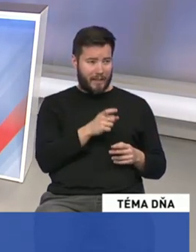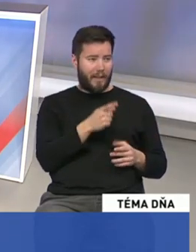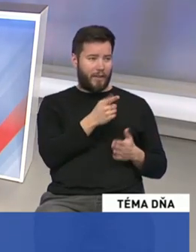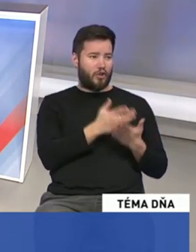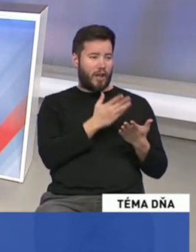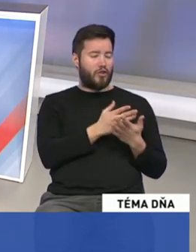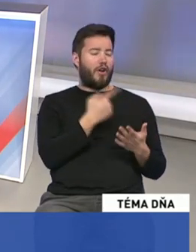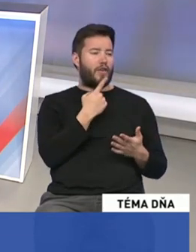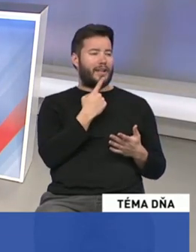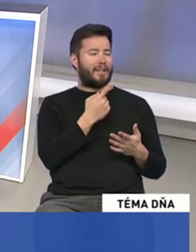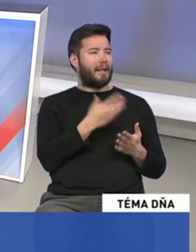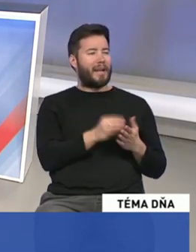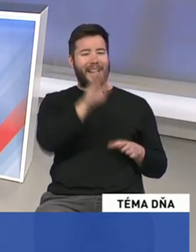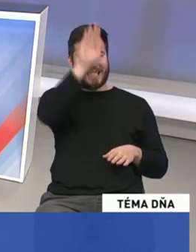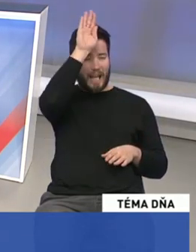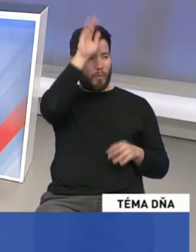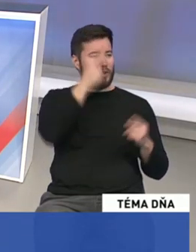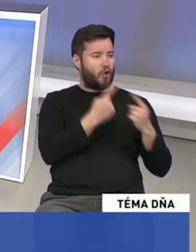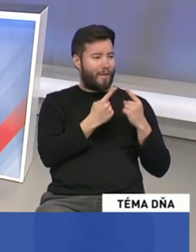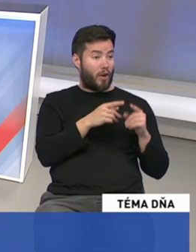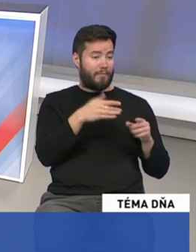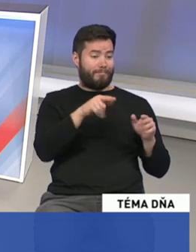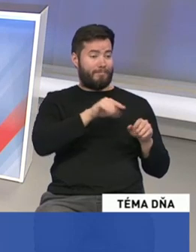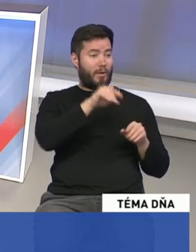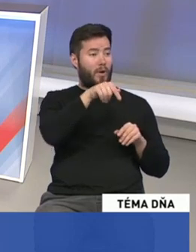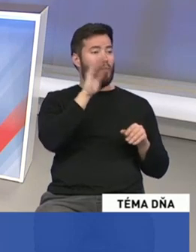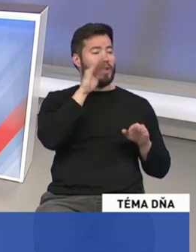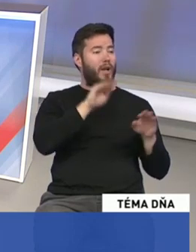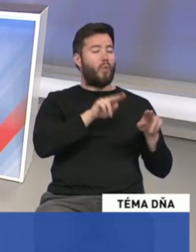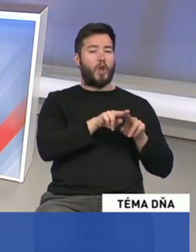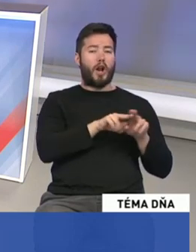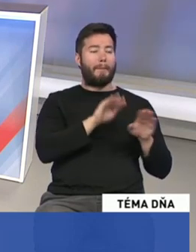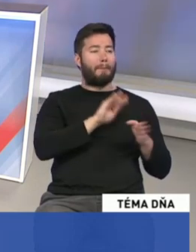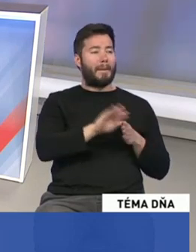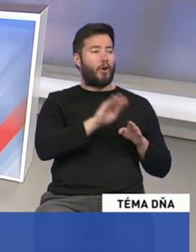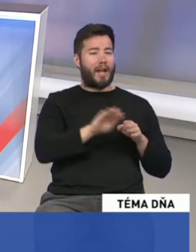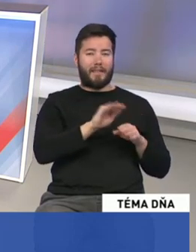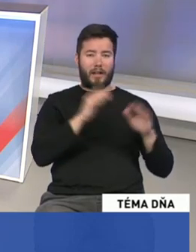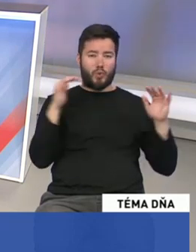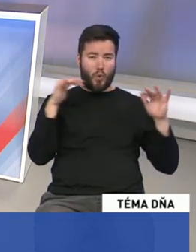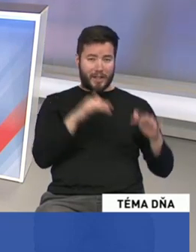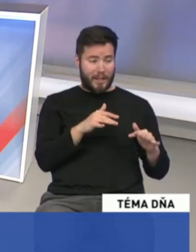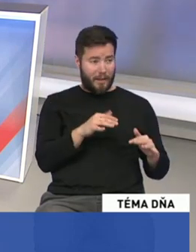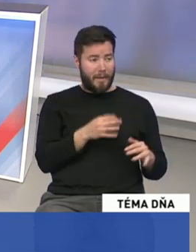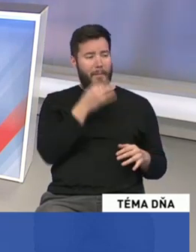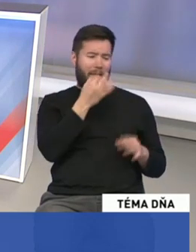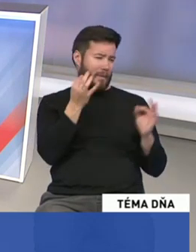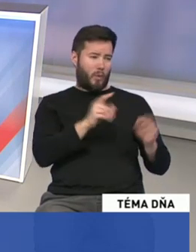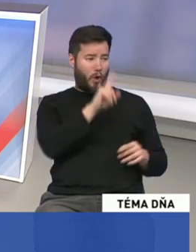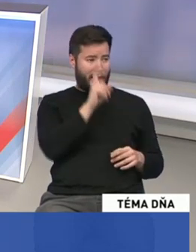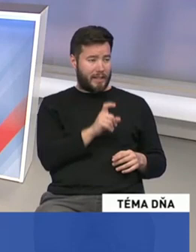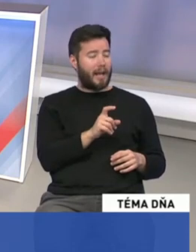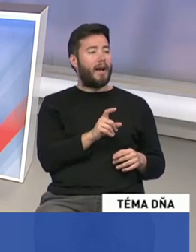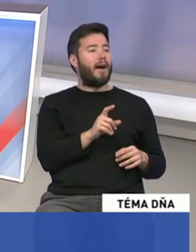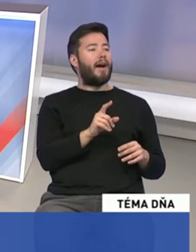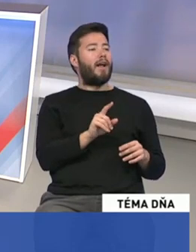to znamená v útorok. Opýtam sa ešte, lebo pýtame sa to aj ostatných, možná by váš voličci urobil obraz. Je to jednoduchá otázka, s kým áno,